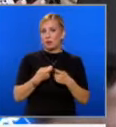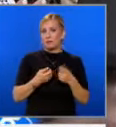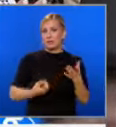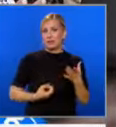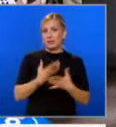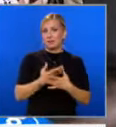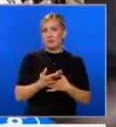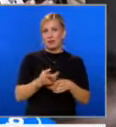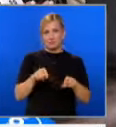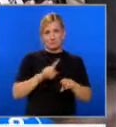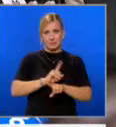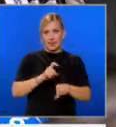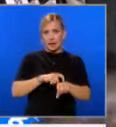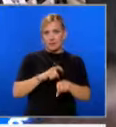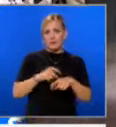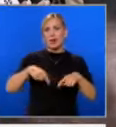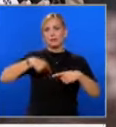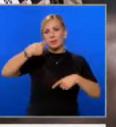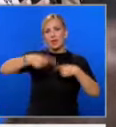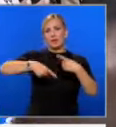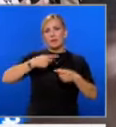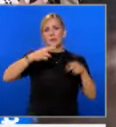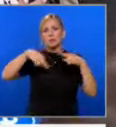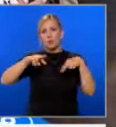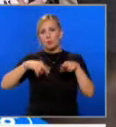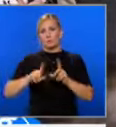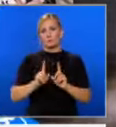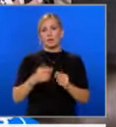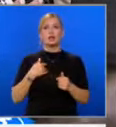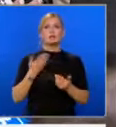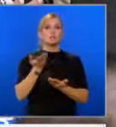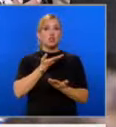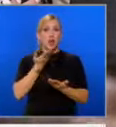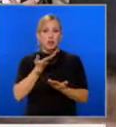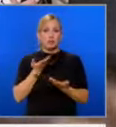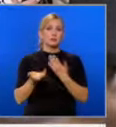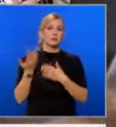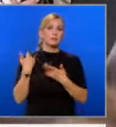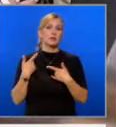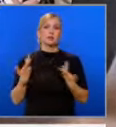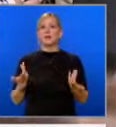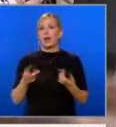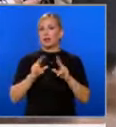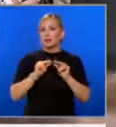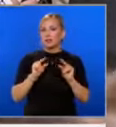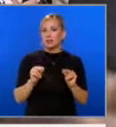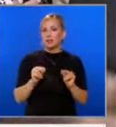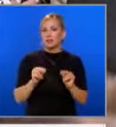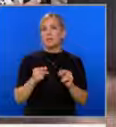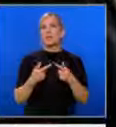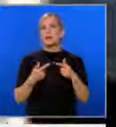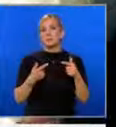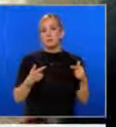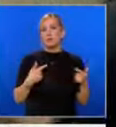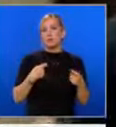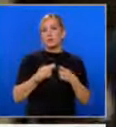време това нещо да влезе, да мине през две комисии и две четения. Иначе съм го чел, как да се изразя. Много неща има за